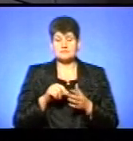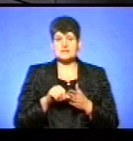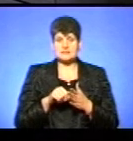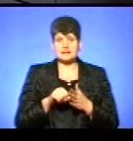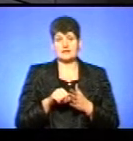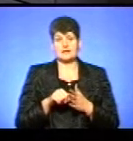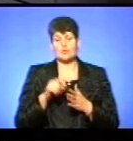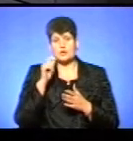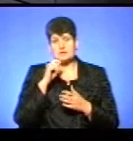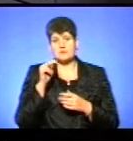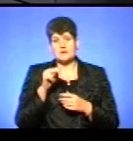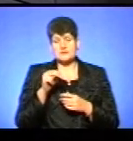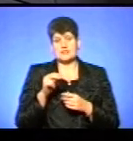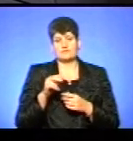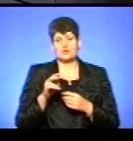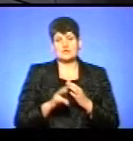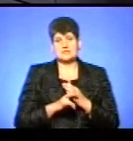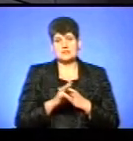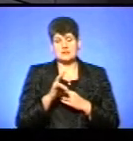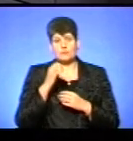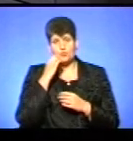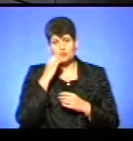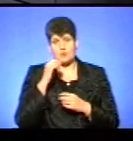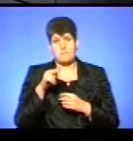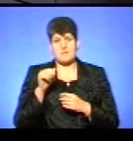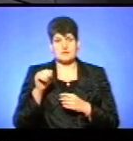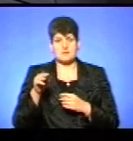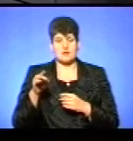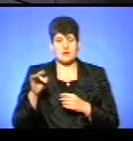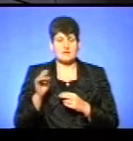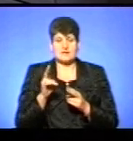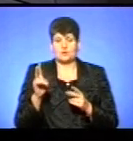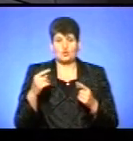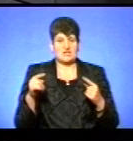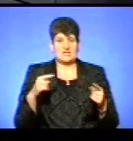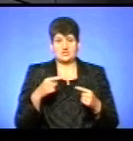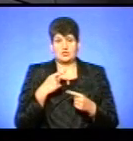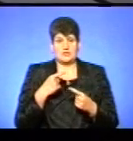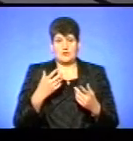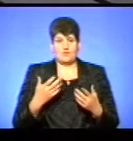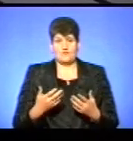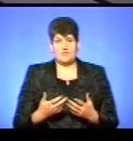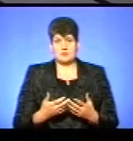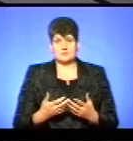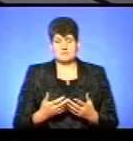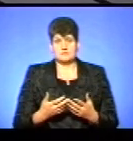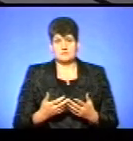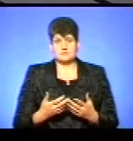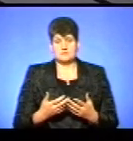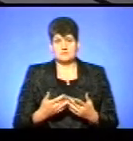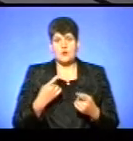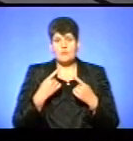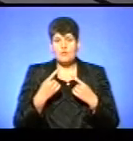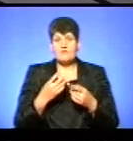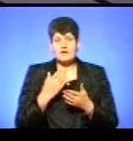української православної церкви підпорядкування московського патріархату. Ніхто інший не загрожує. Мова